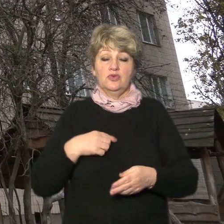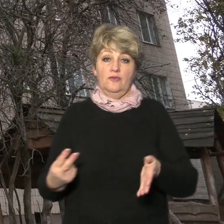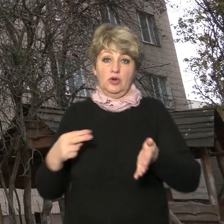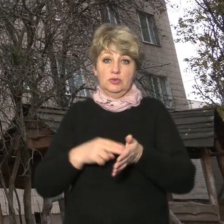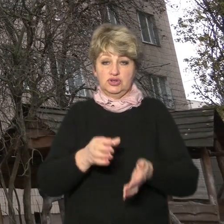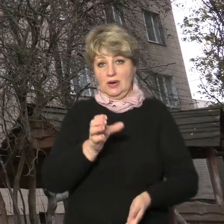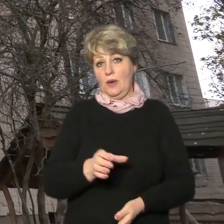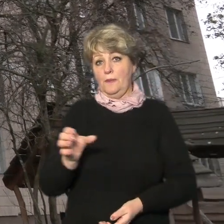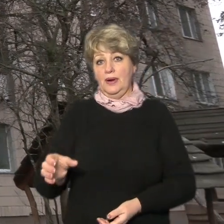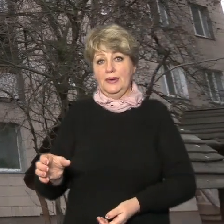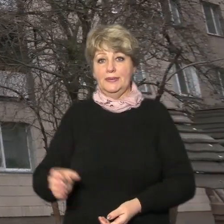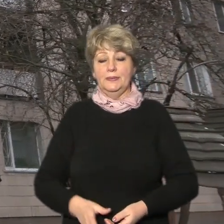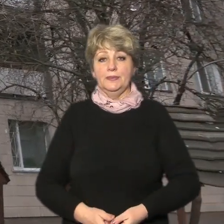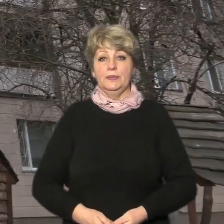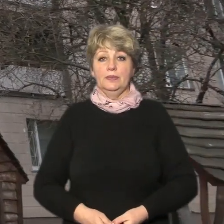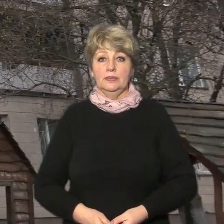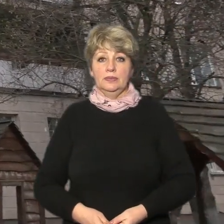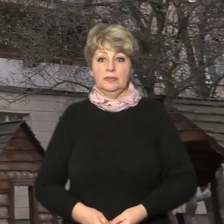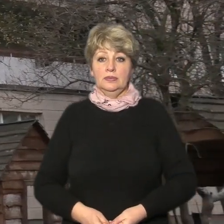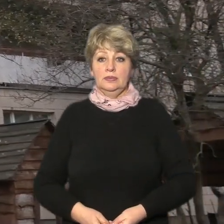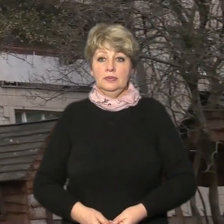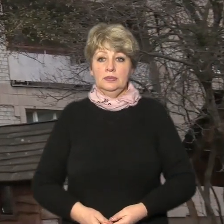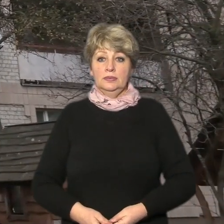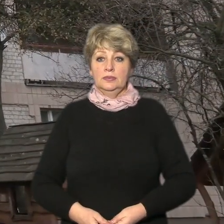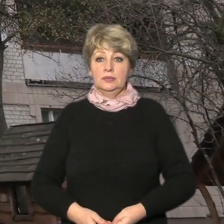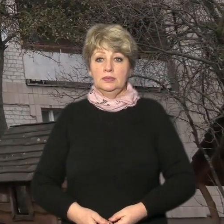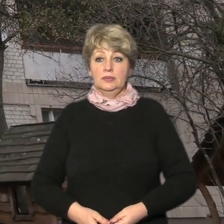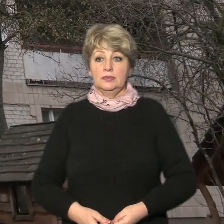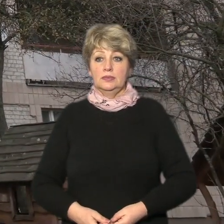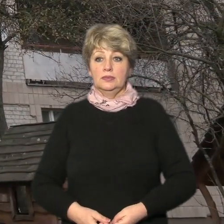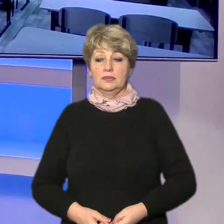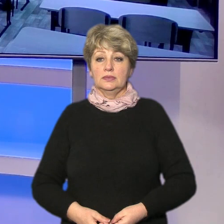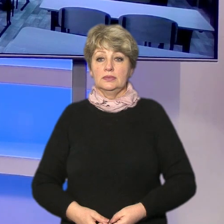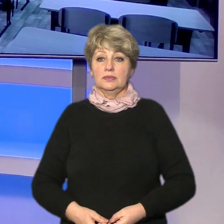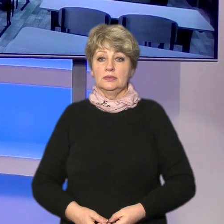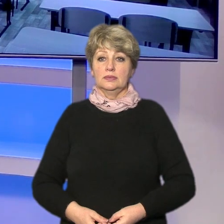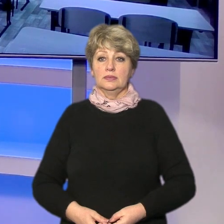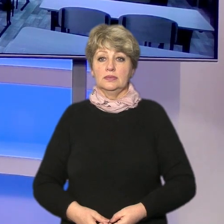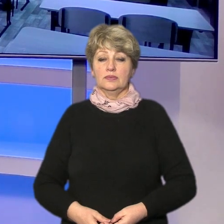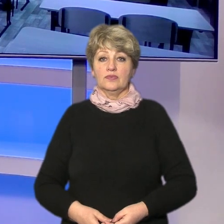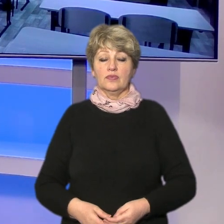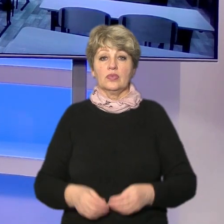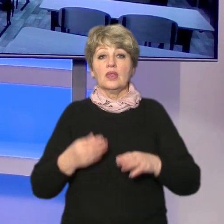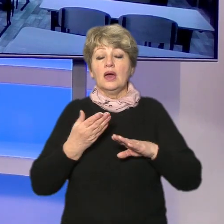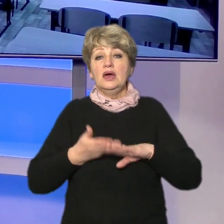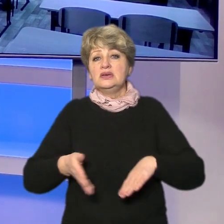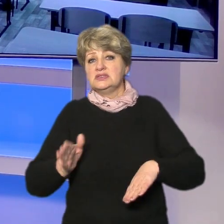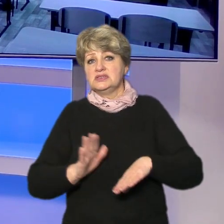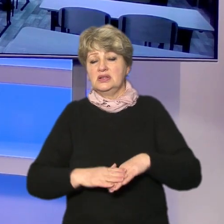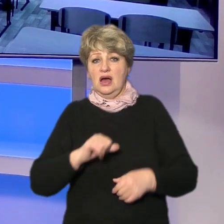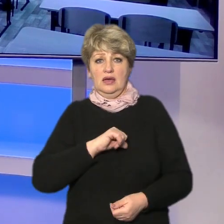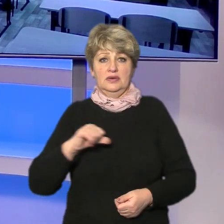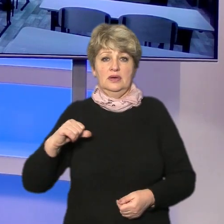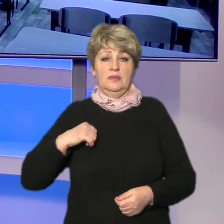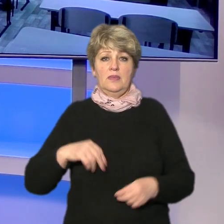Наталія Старинець Сергій Ефімов Олександр Колик новини на Суспільному Черкаси складно самостійно опрацювати нові